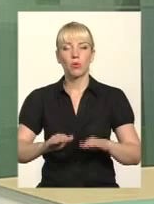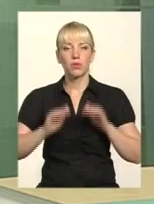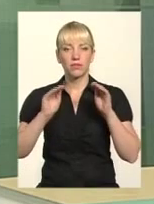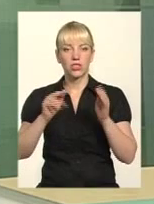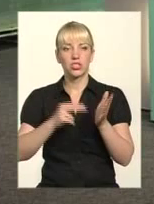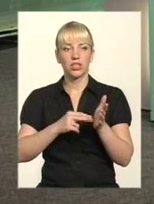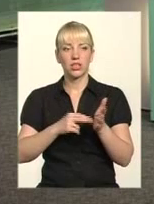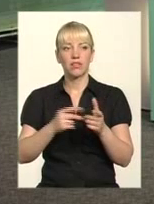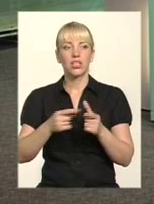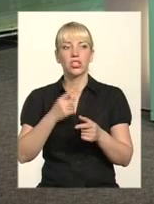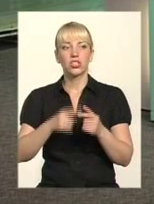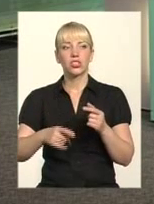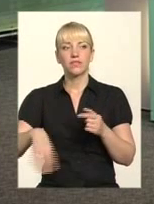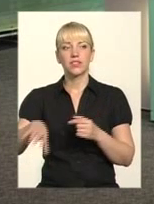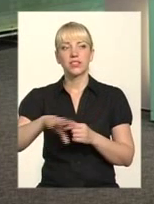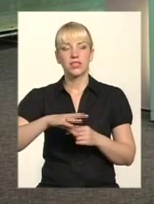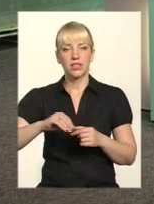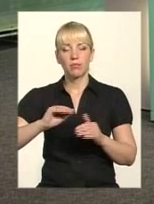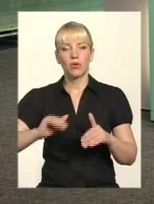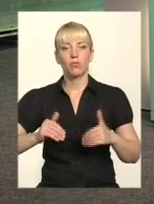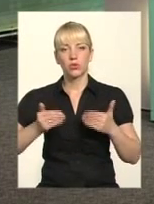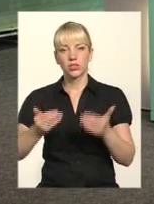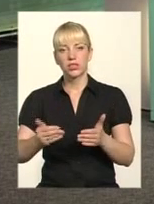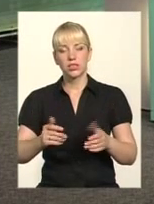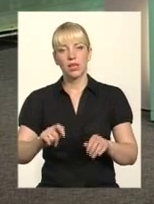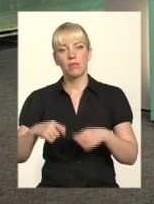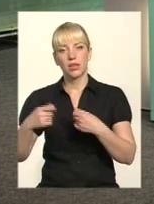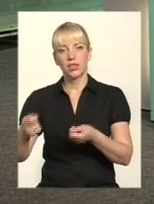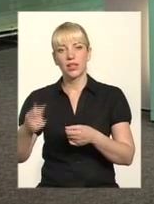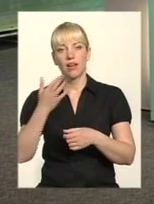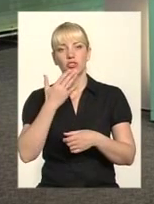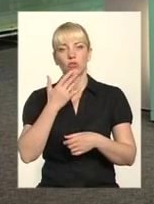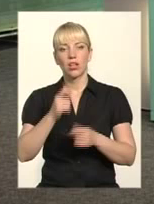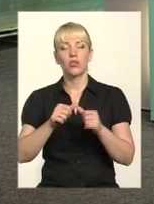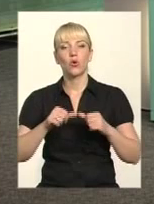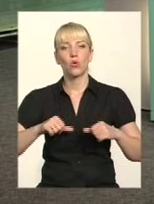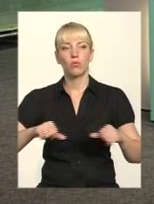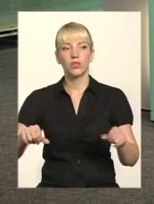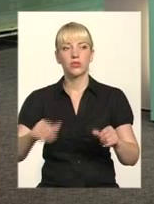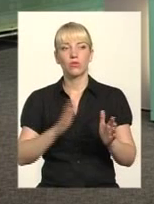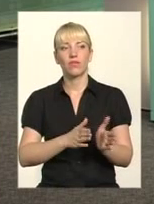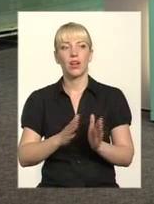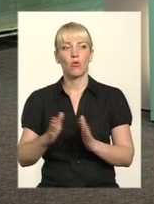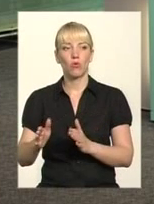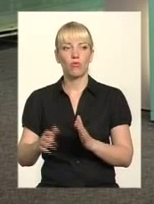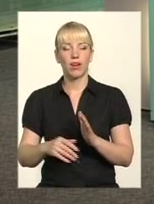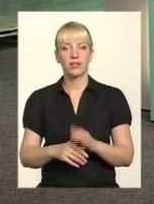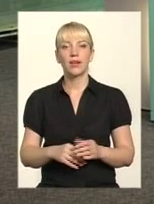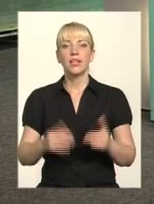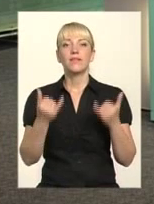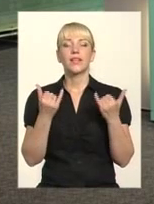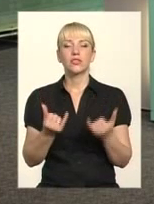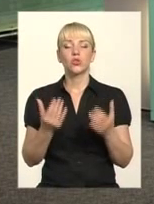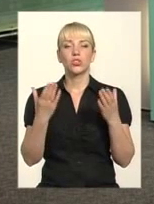Чи всі пропозиції передаємо знову Національну комісію регулювання? На